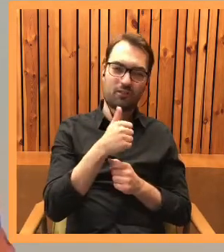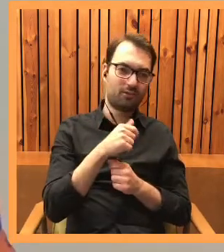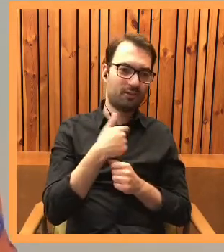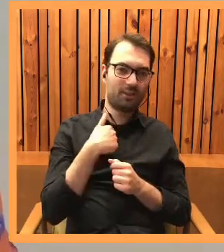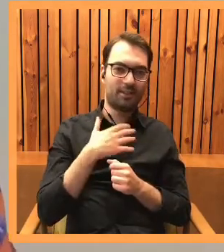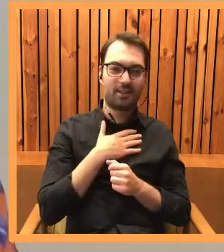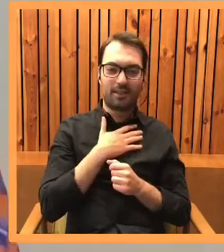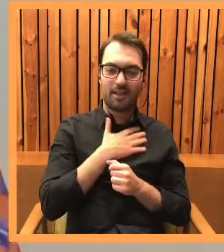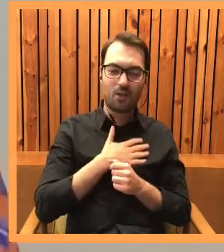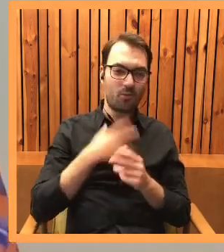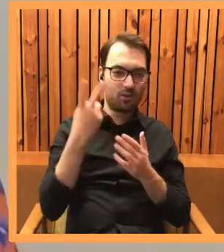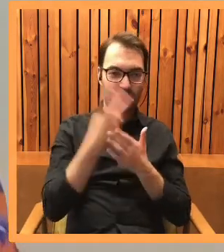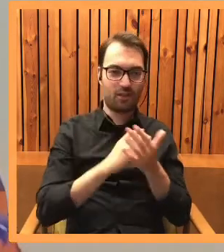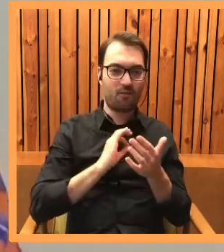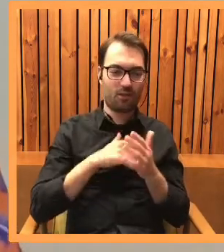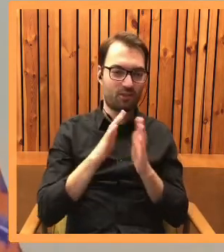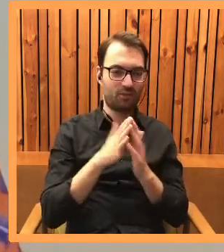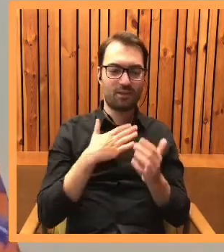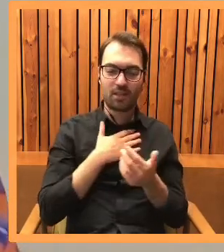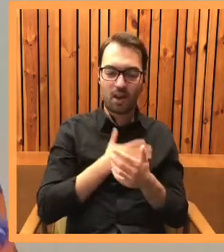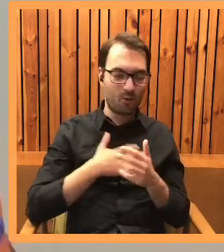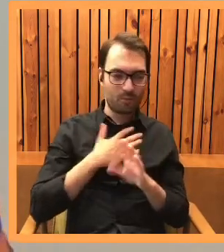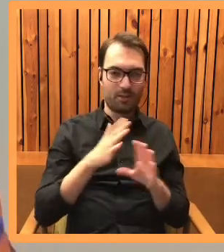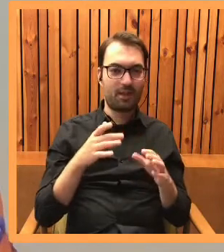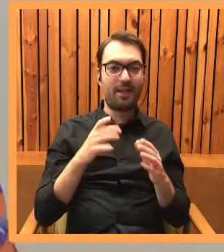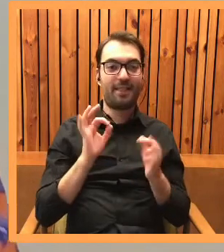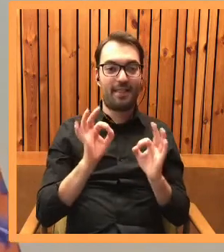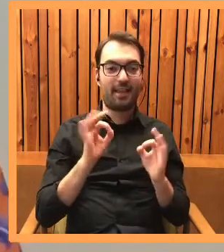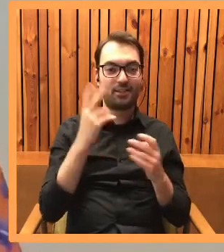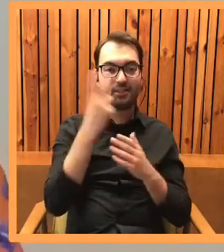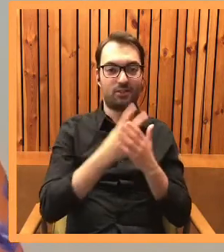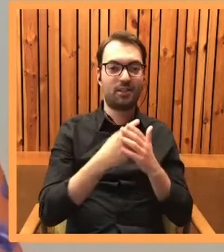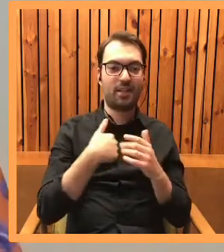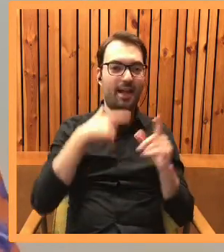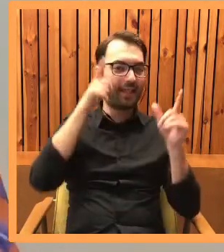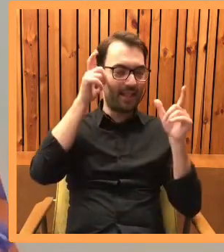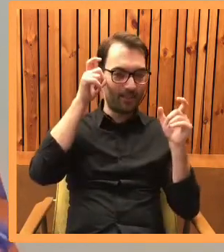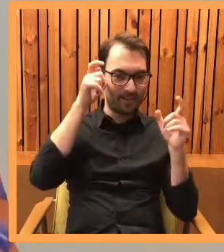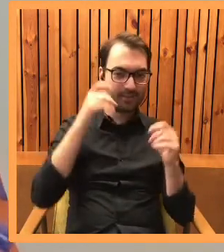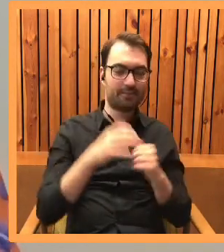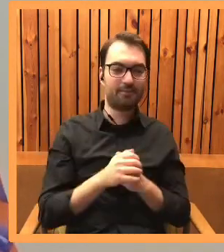ponieważ ja nie cierpię czytać swoich książek, ale aktualnie czytam Jadwia Blica,